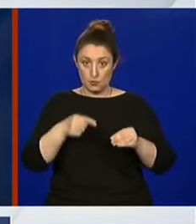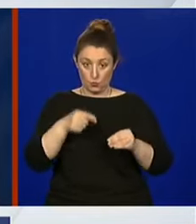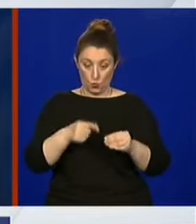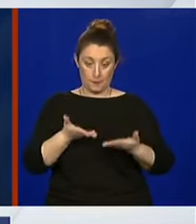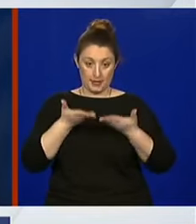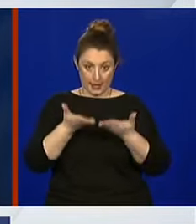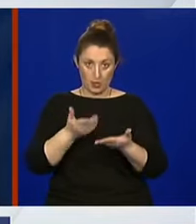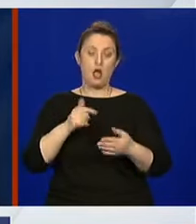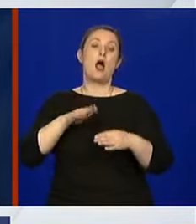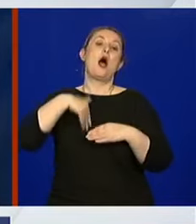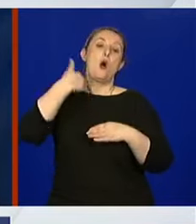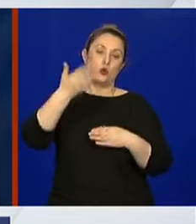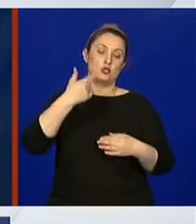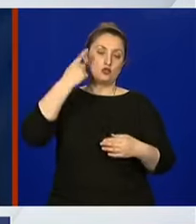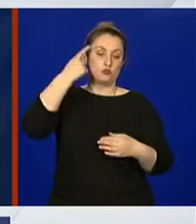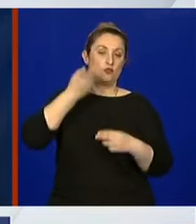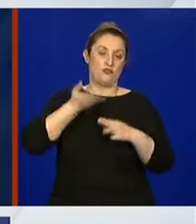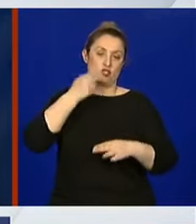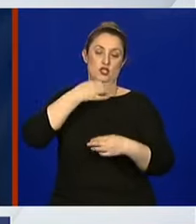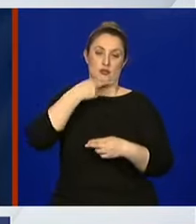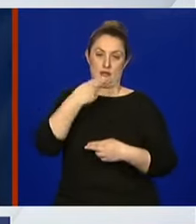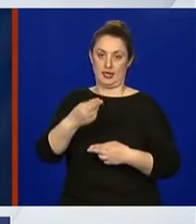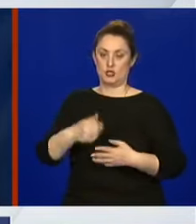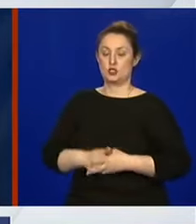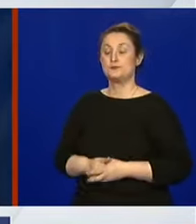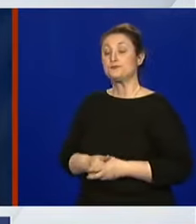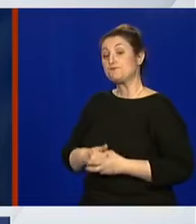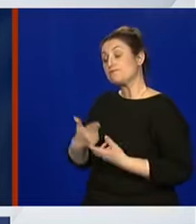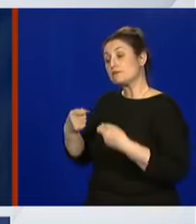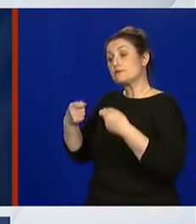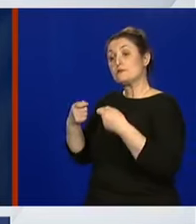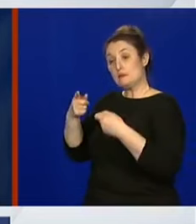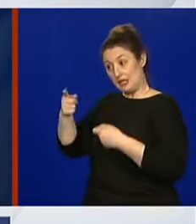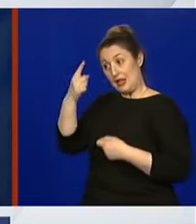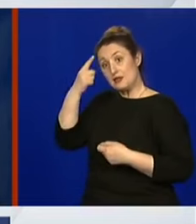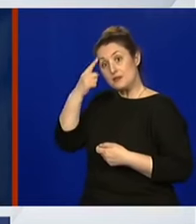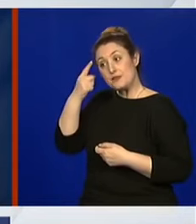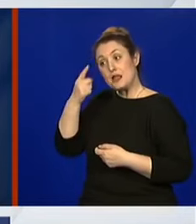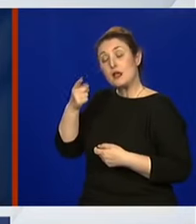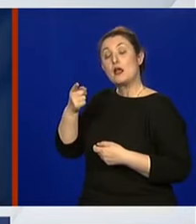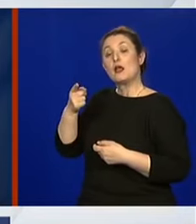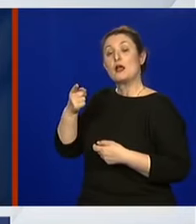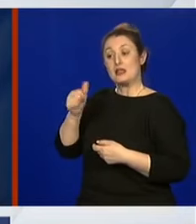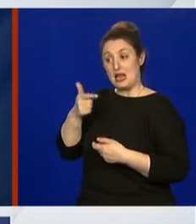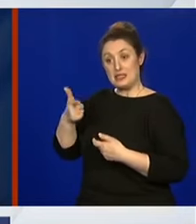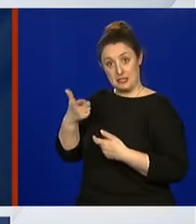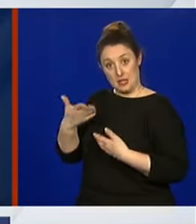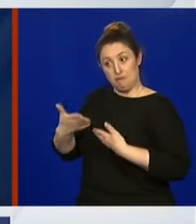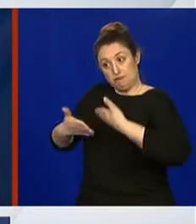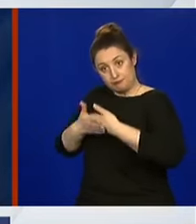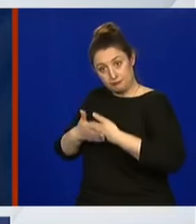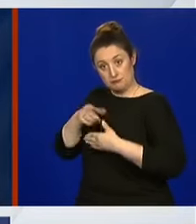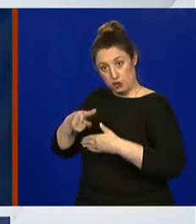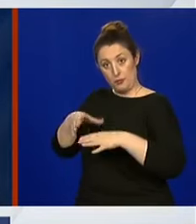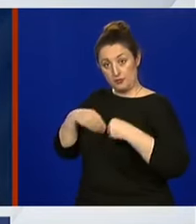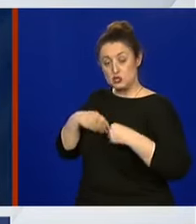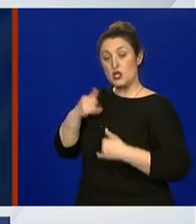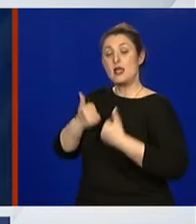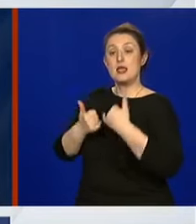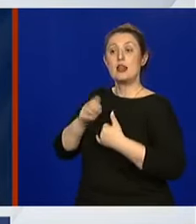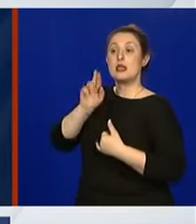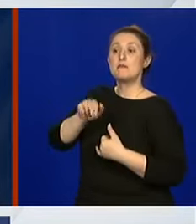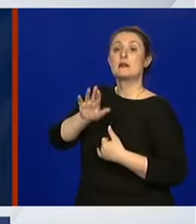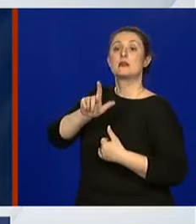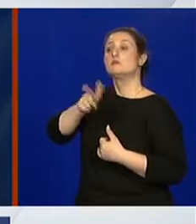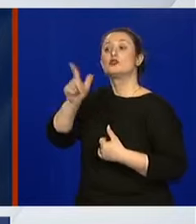ću vam o tome reći više. A što vi mislite, jeste li skloni i to ideji ili imate neke svoje, možda razmišlja se o nečem u